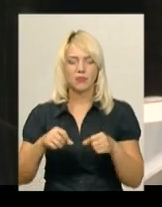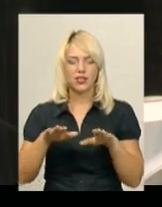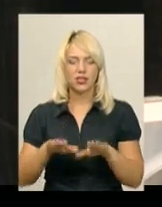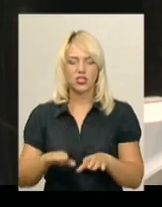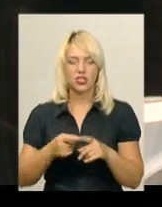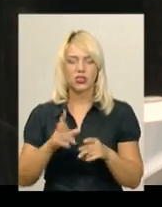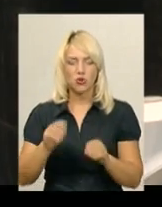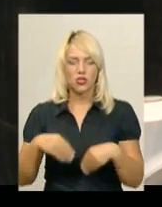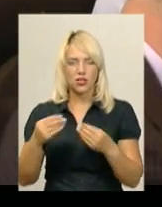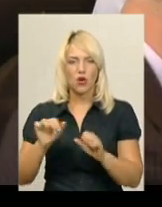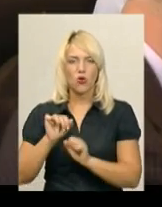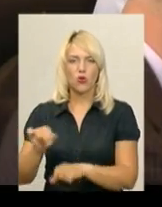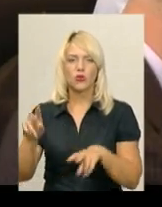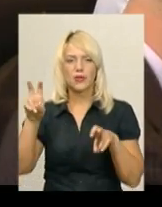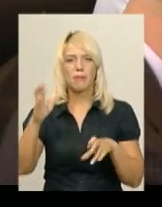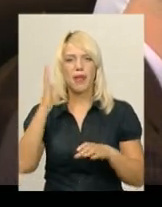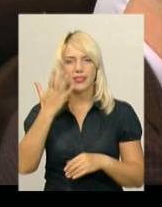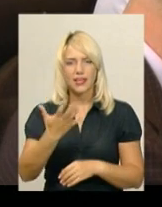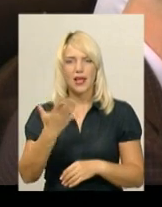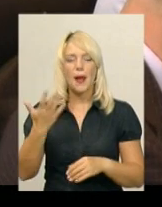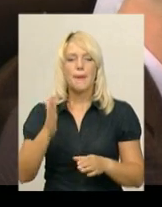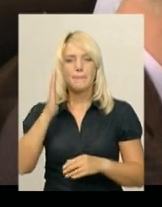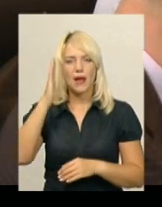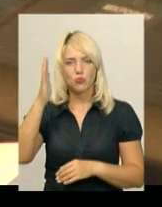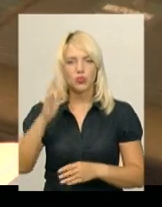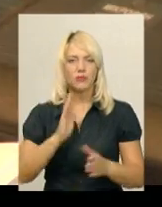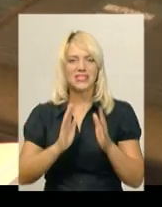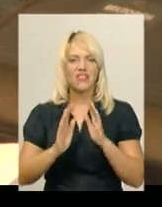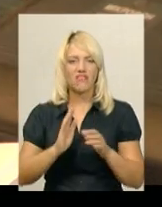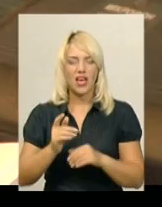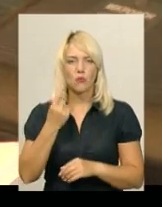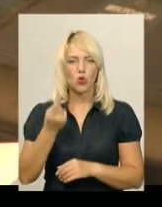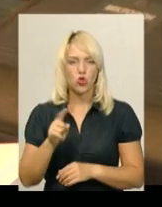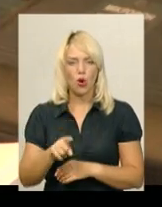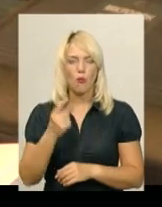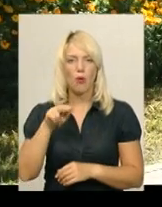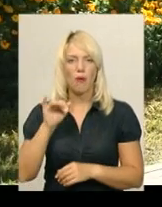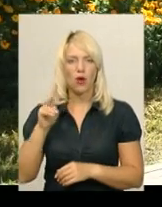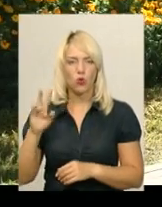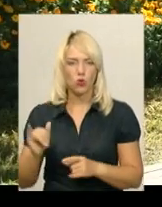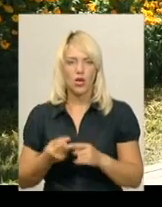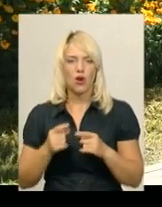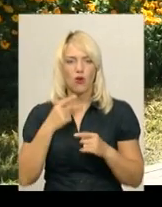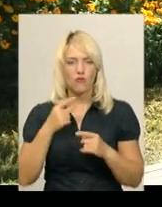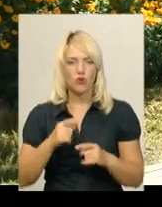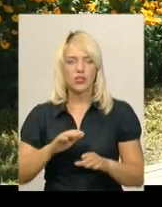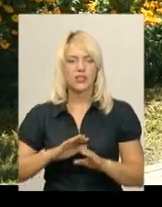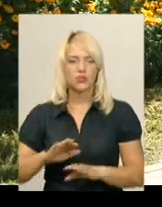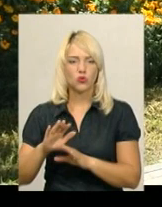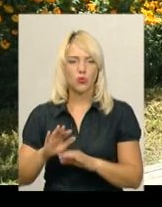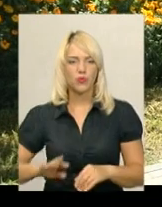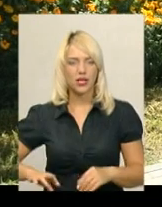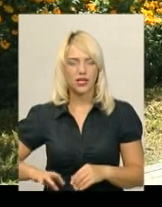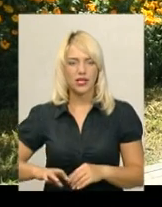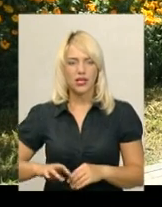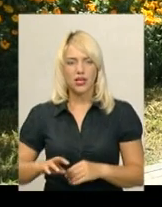охоронного статусу п'ятим майбутнім скверам та одному парку. Це забороняє забудову цих територій, каже заступник директора управління з питань